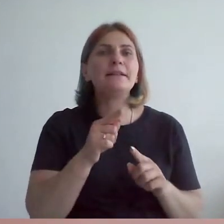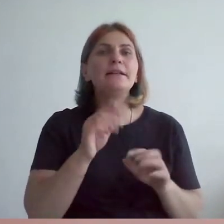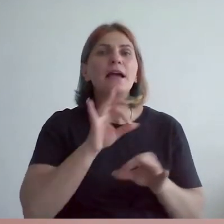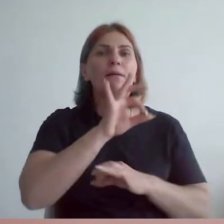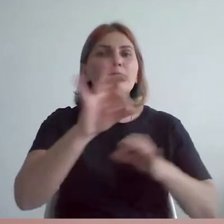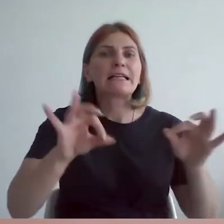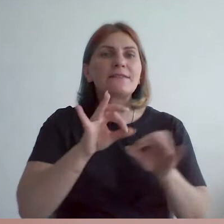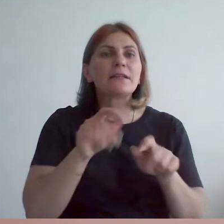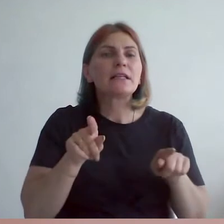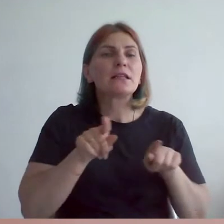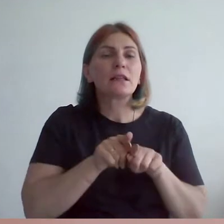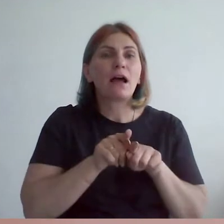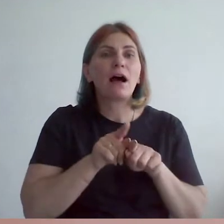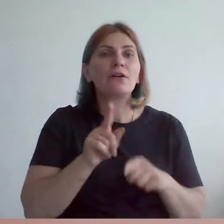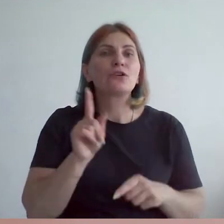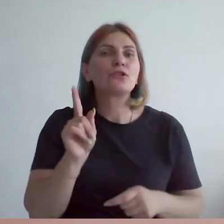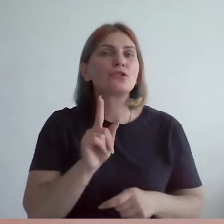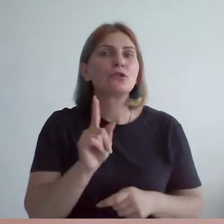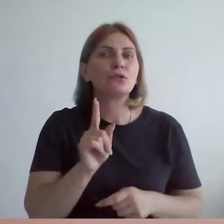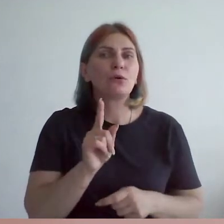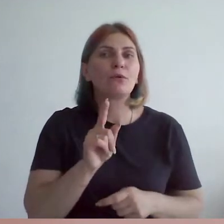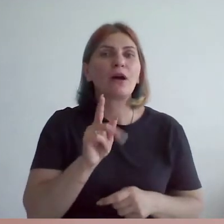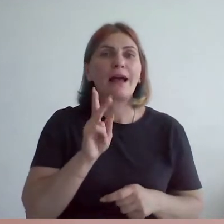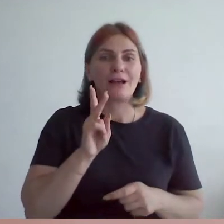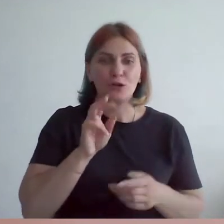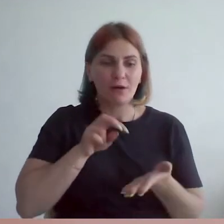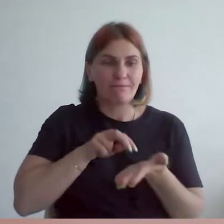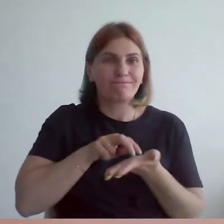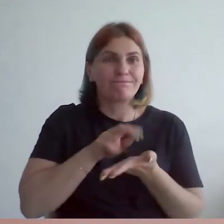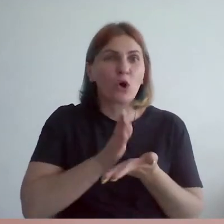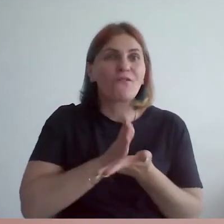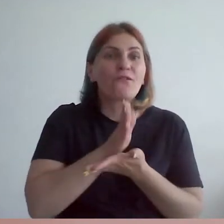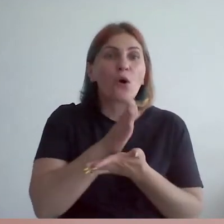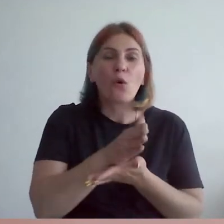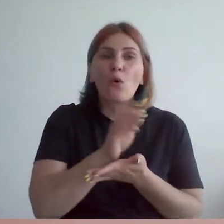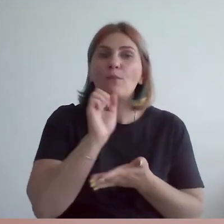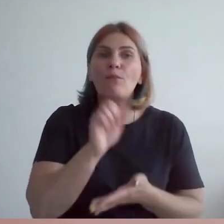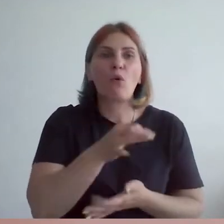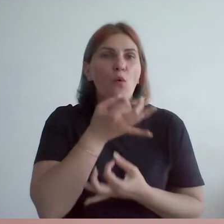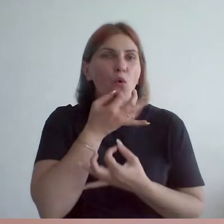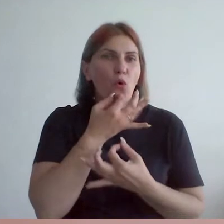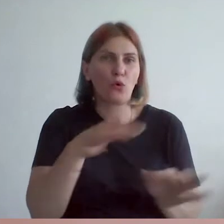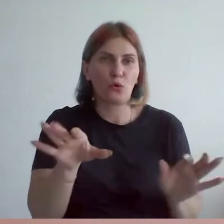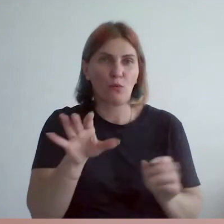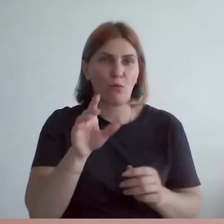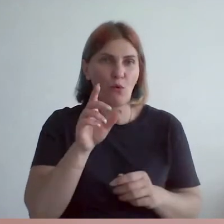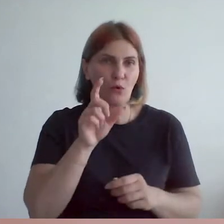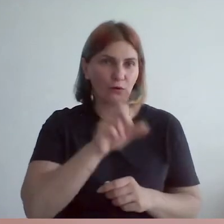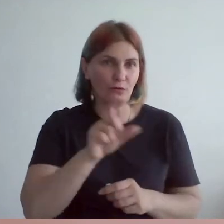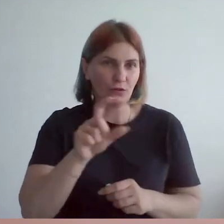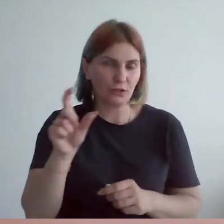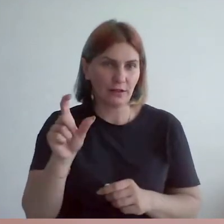таким образом, чтобы доступ к ним был у всех категорий посетителей. Например, у нас